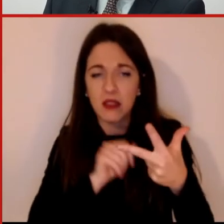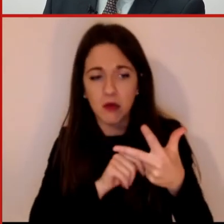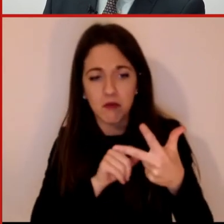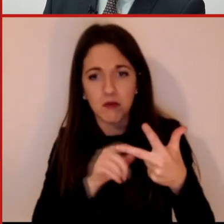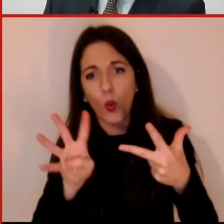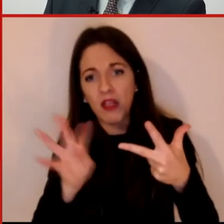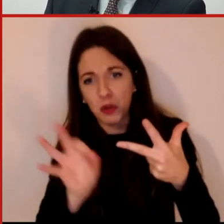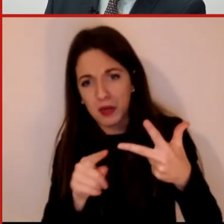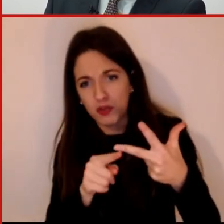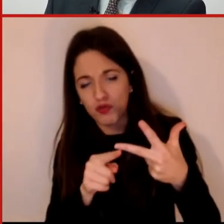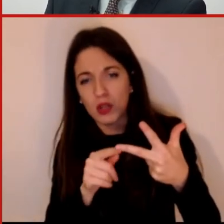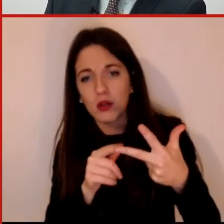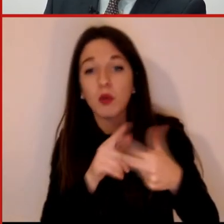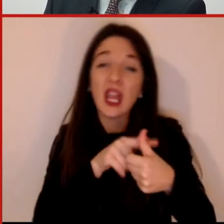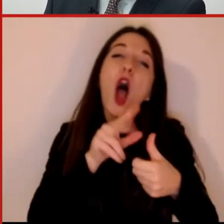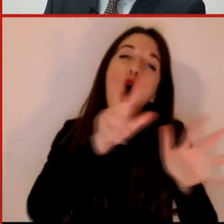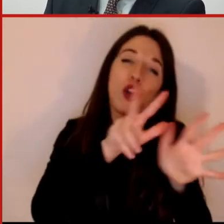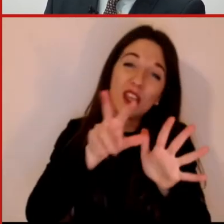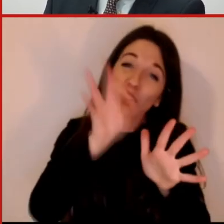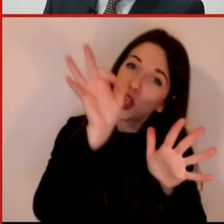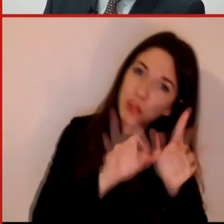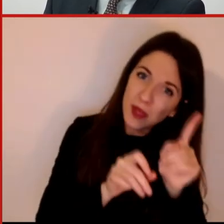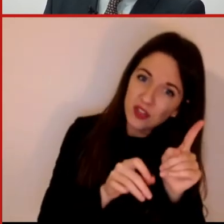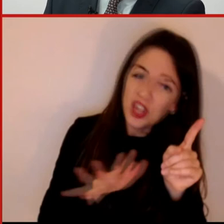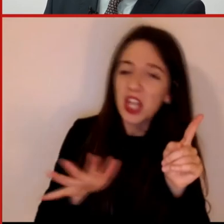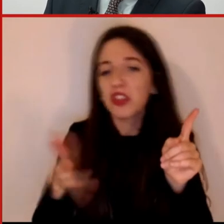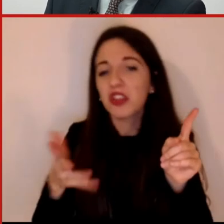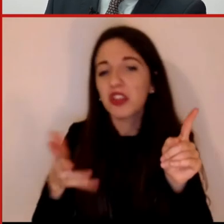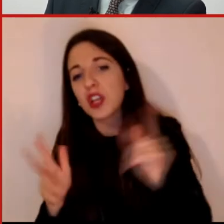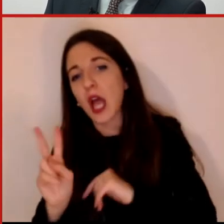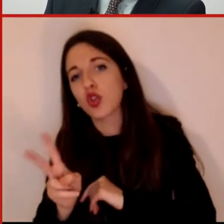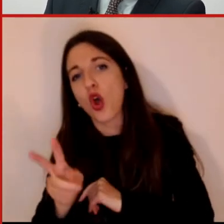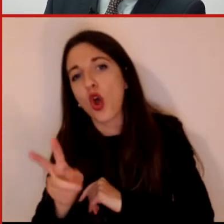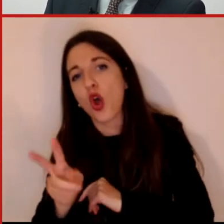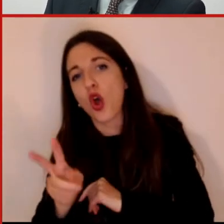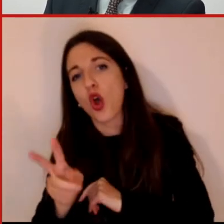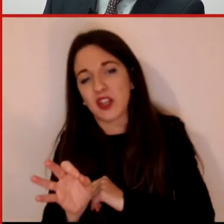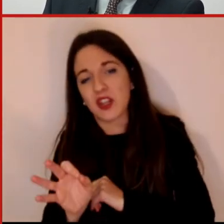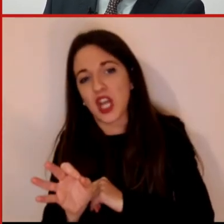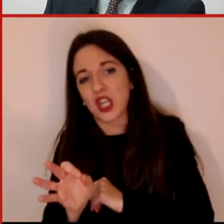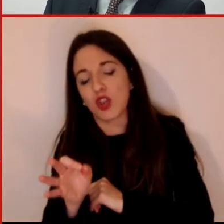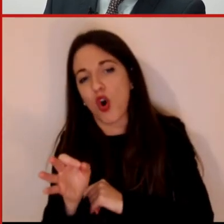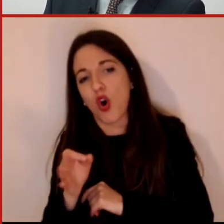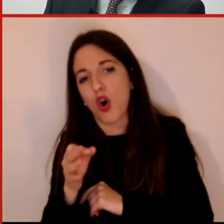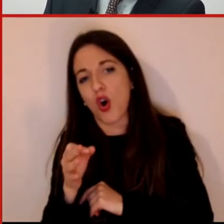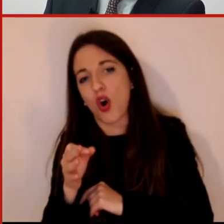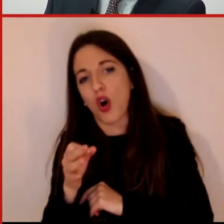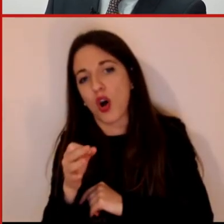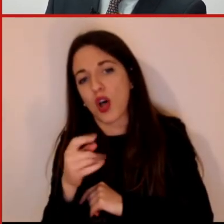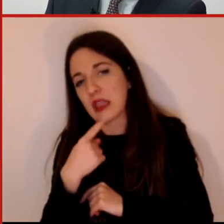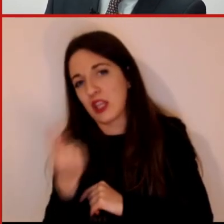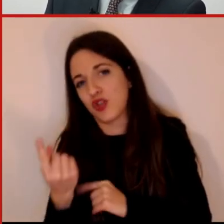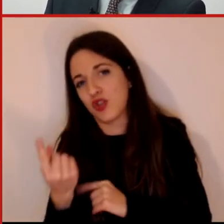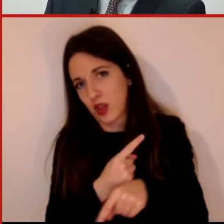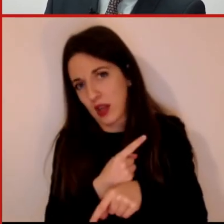88% da una parte e circa 12% invece di parte opposta o comunque